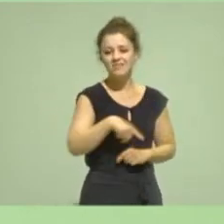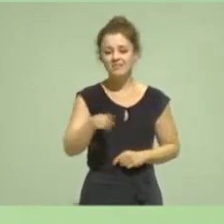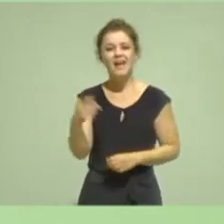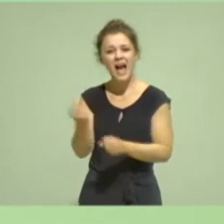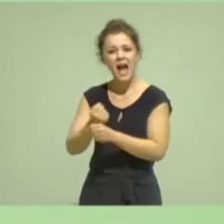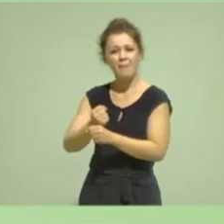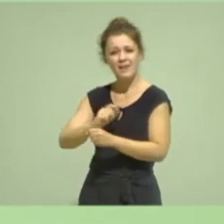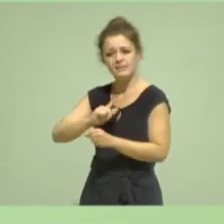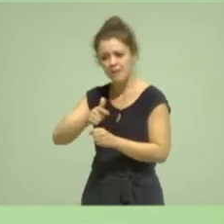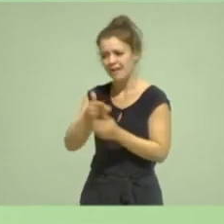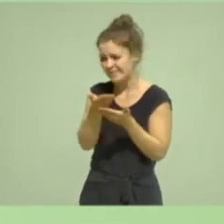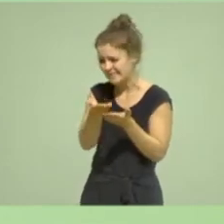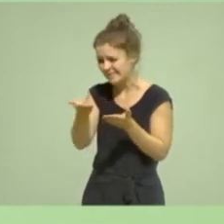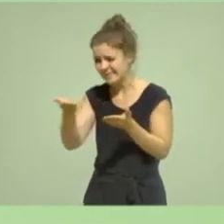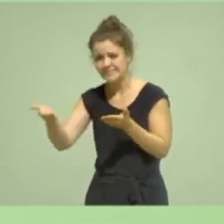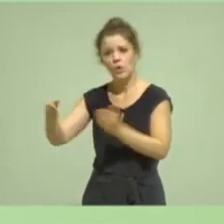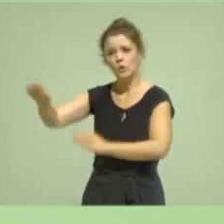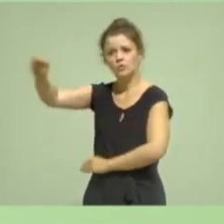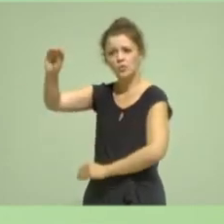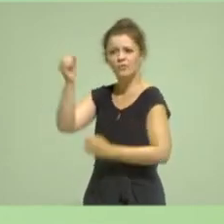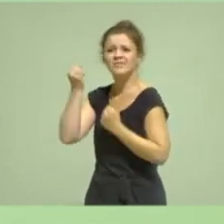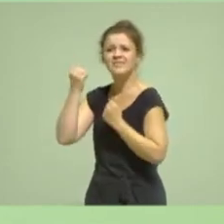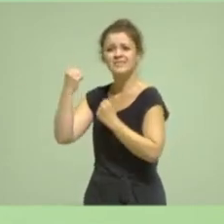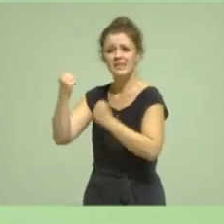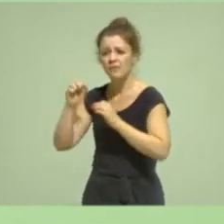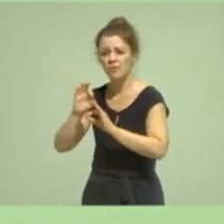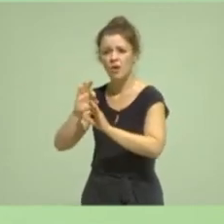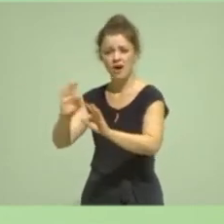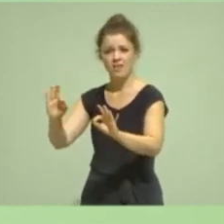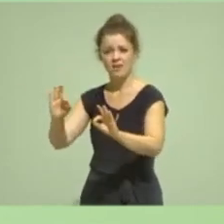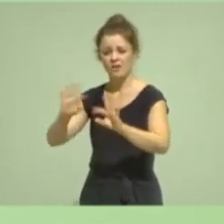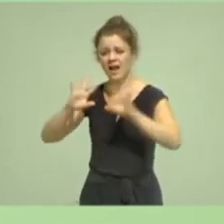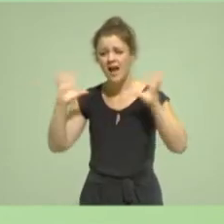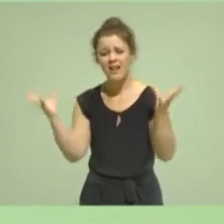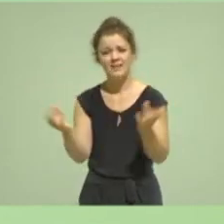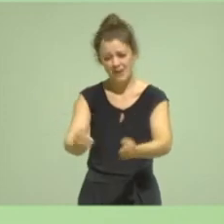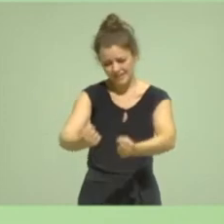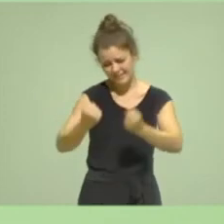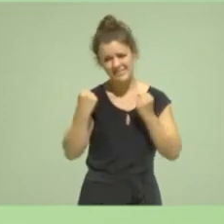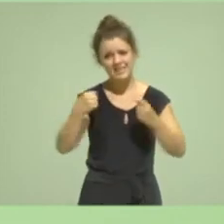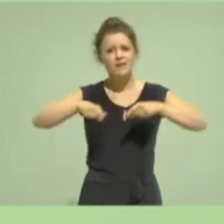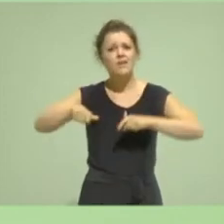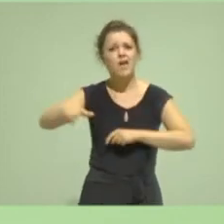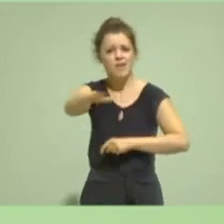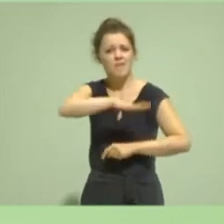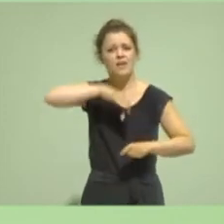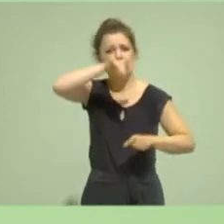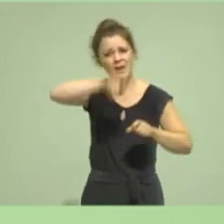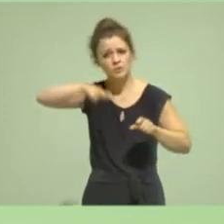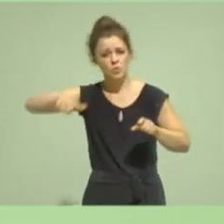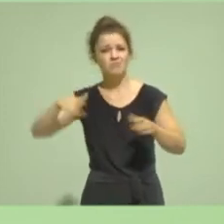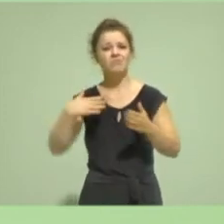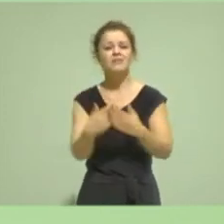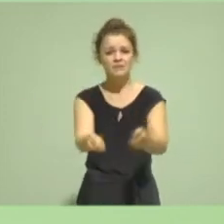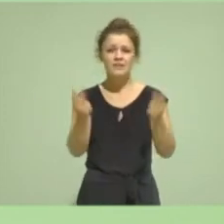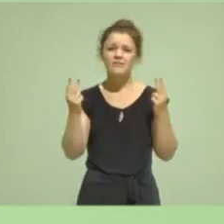das ist Zukunftssicherheit und Sicherheit für Menschen in Nordrhein-Westfalen. Und deswegen ist es